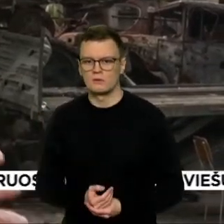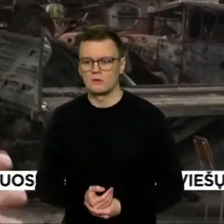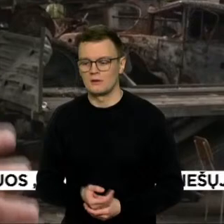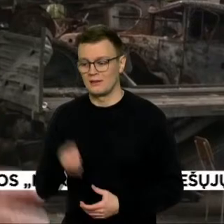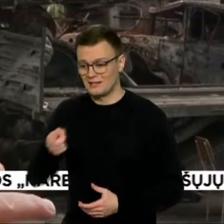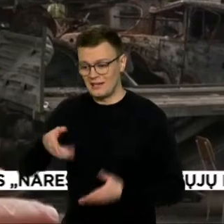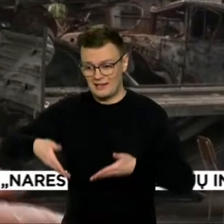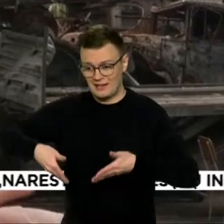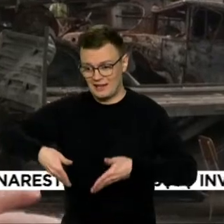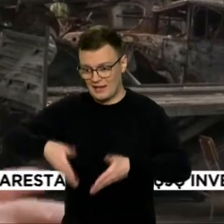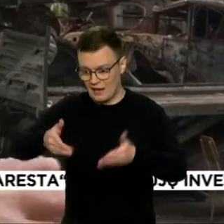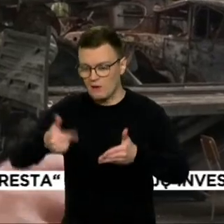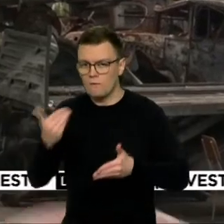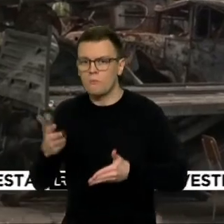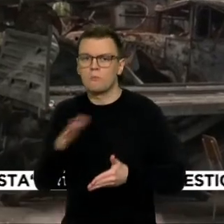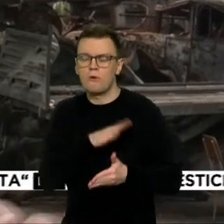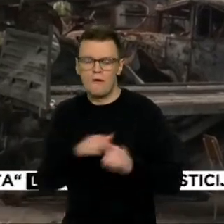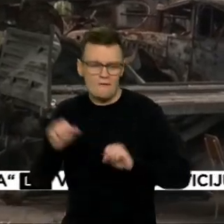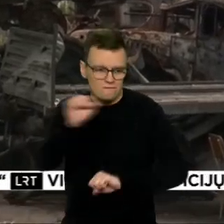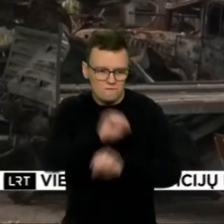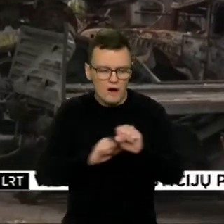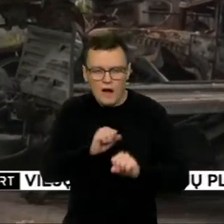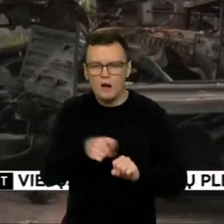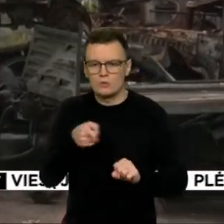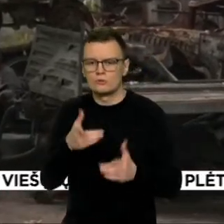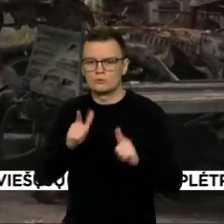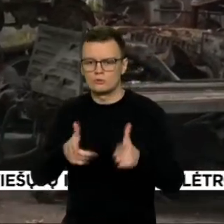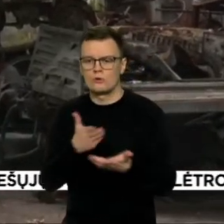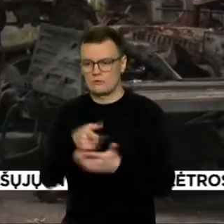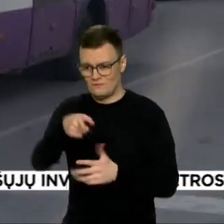vietą atitemdavo mašinas su naikintas mūsų artilerijos.